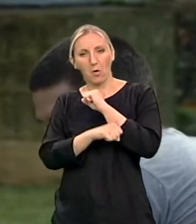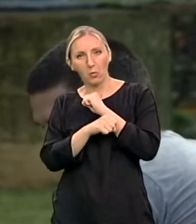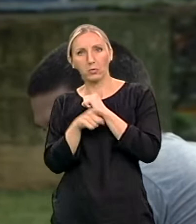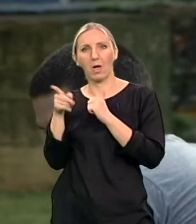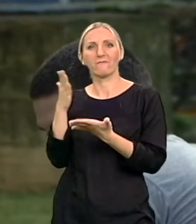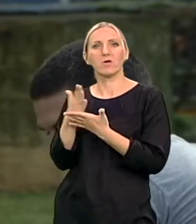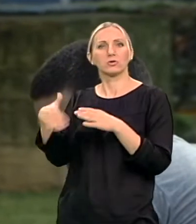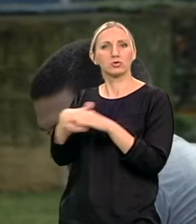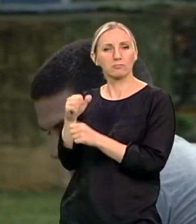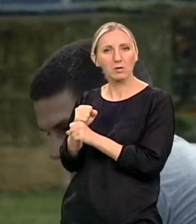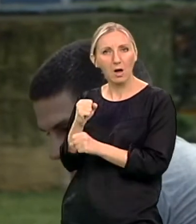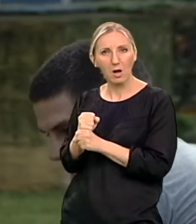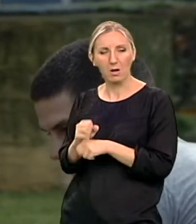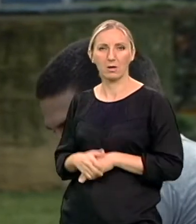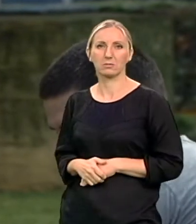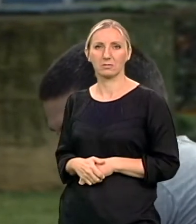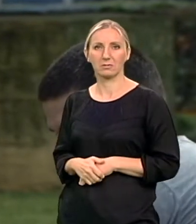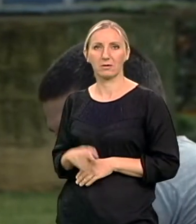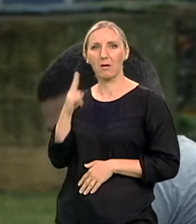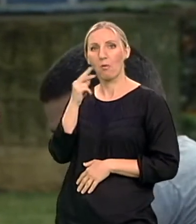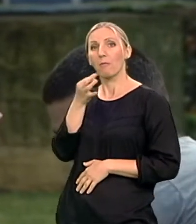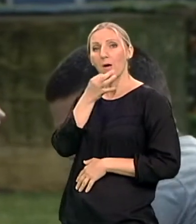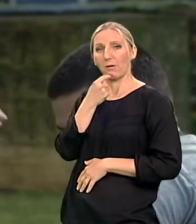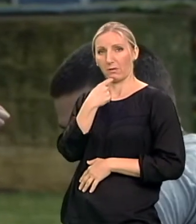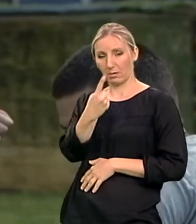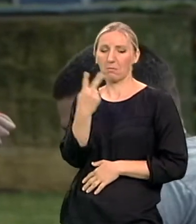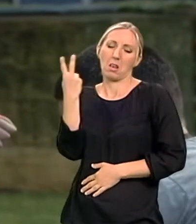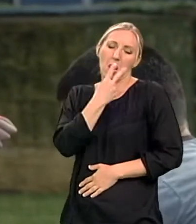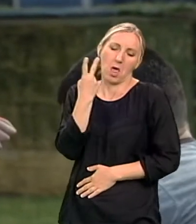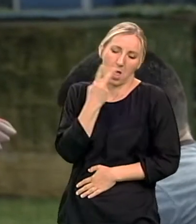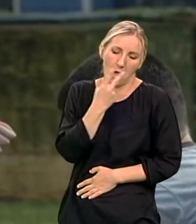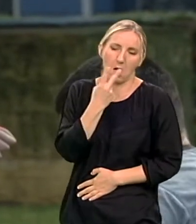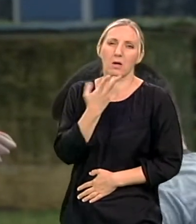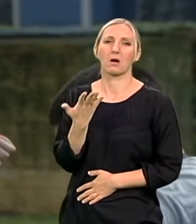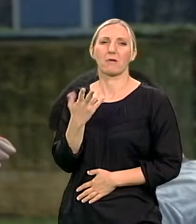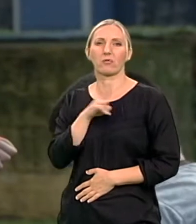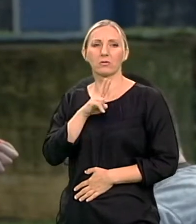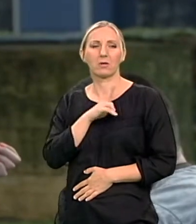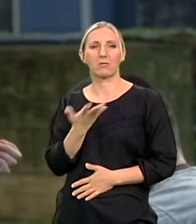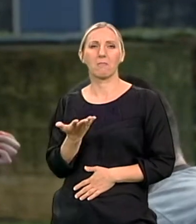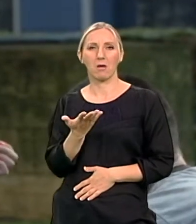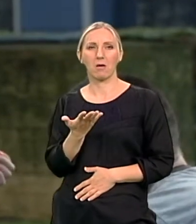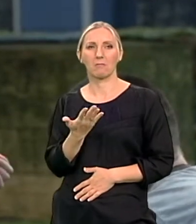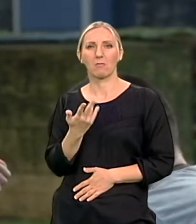radiš? Da, da, pa naravno da imamo nekakav logičan splet. Toga će bolje do toga da krenemo da živimo zajedno to je nešto